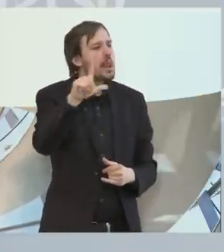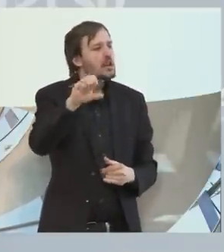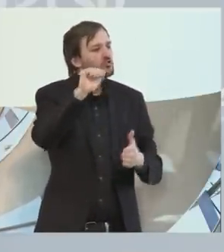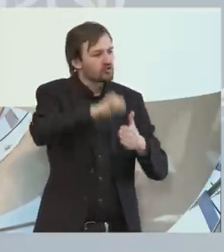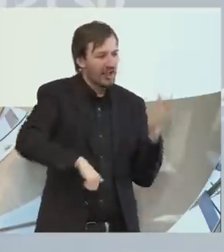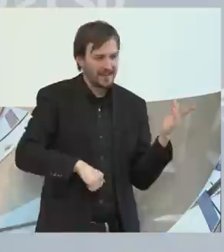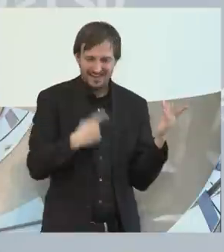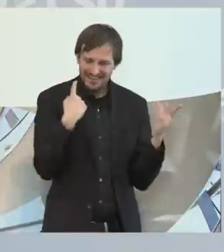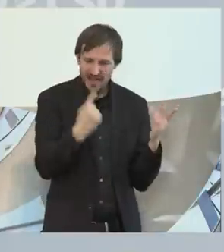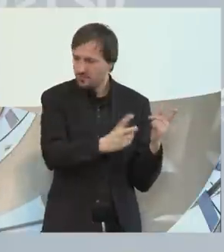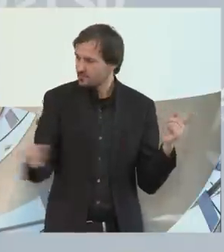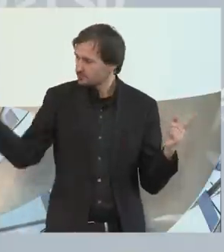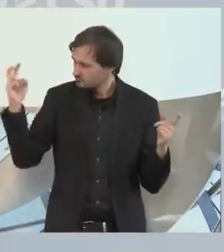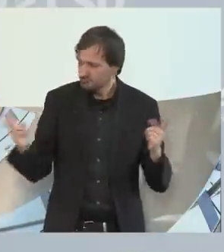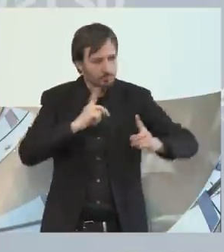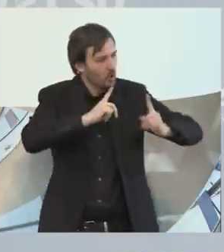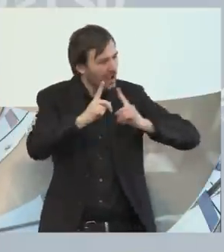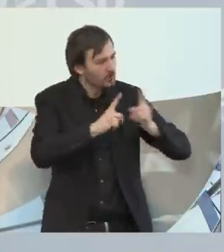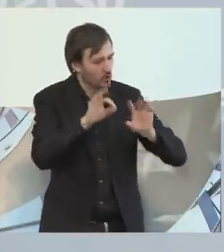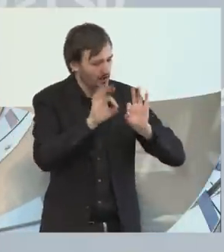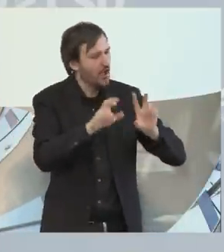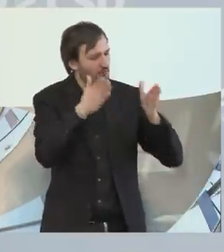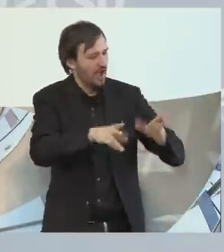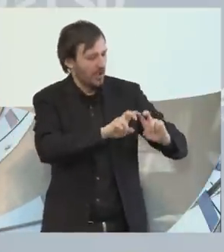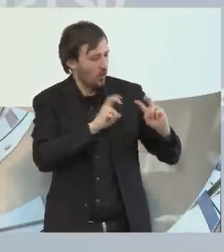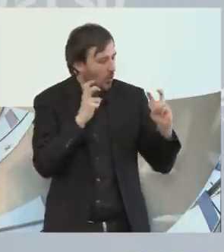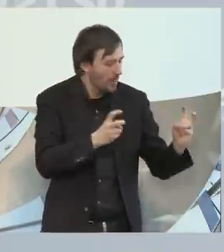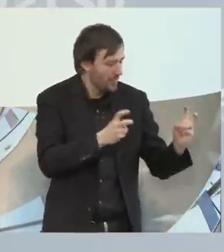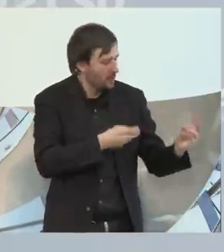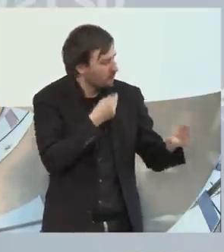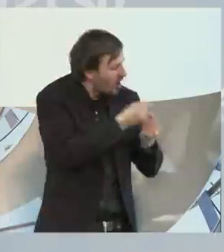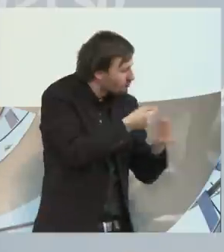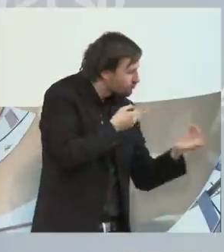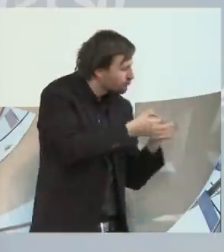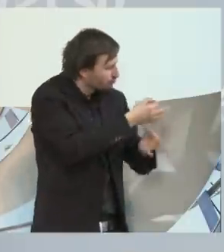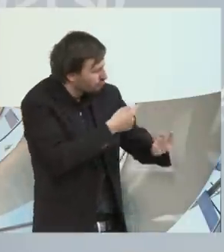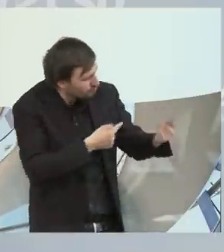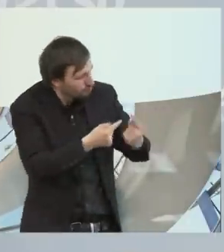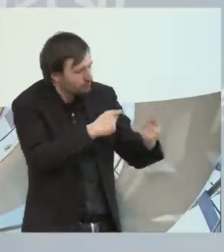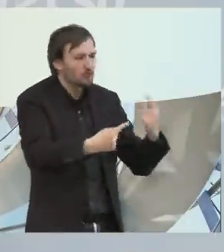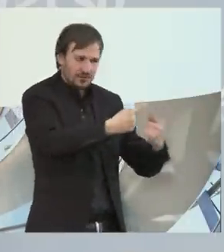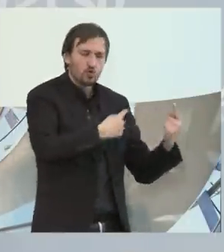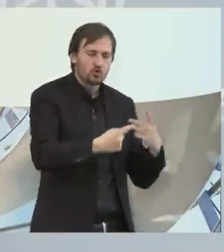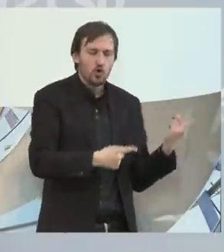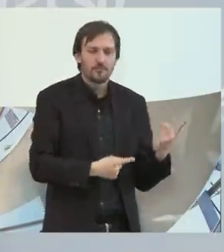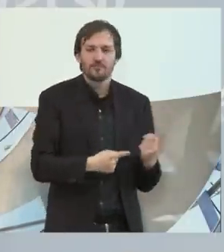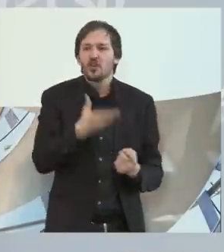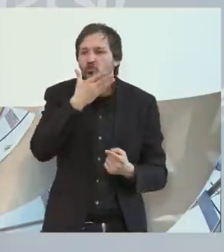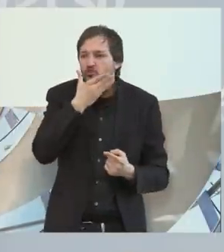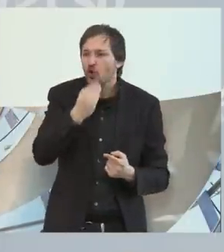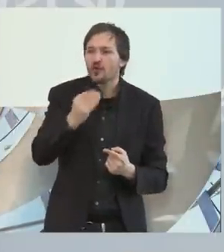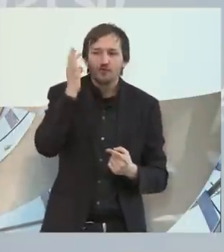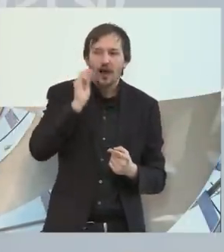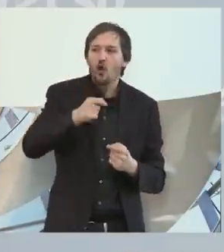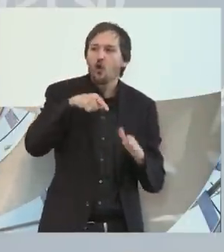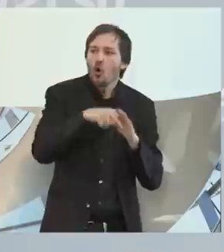Fachrunden auch der Betroffenen und auch die sich daran anknüpfende Diskussion führen. Schön, Miriam Holstein, dass